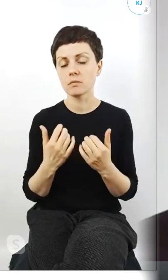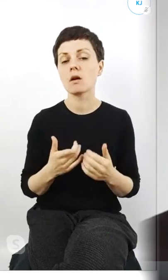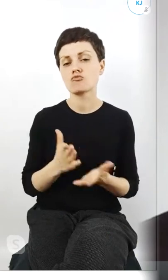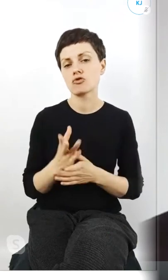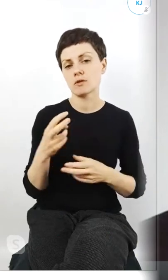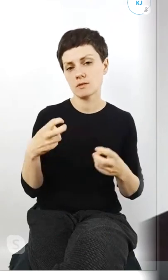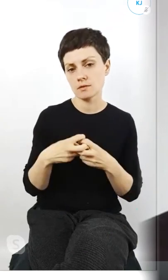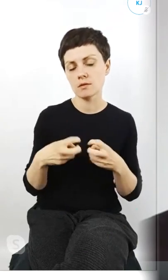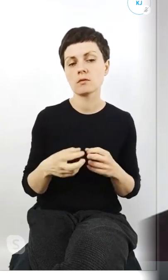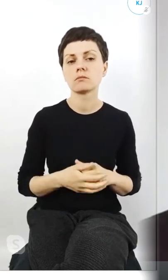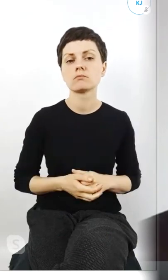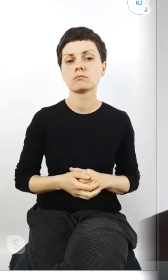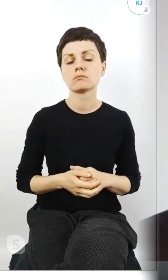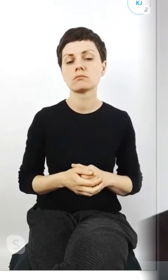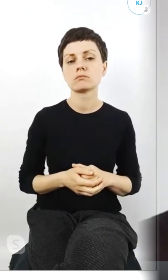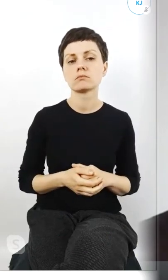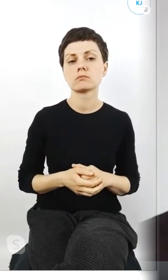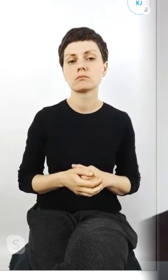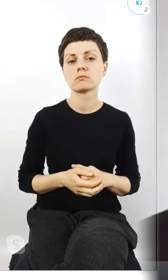również jakoś tak